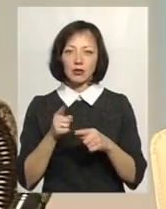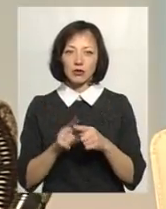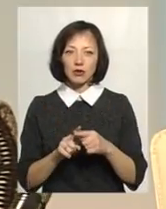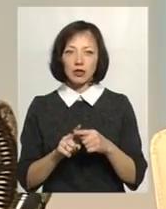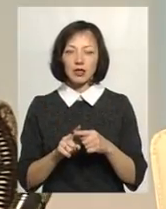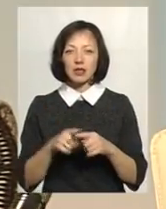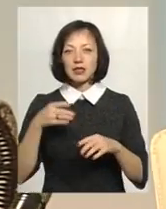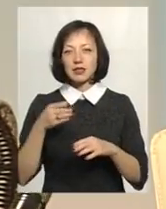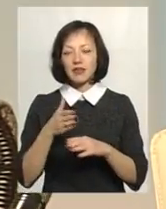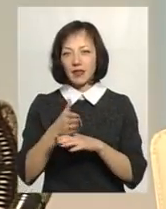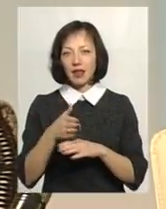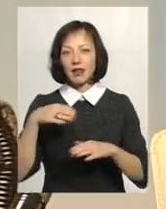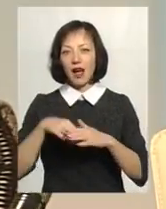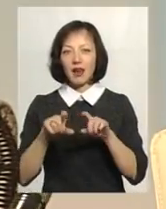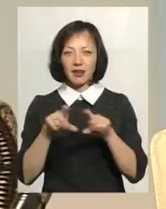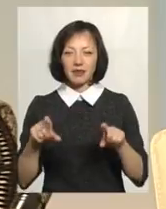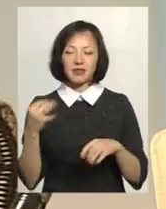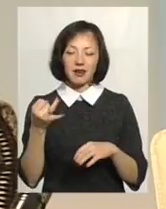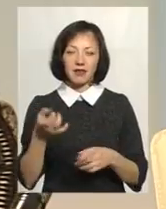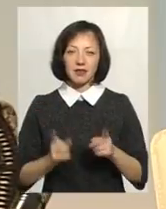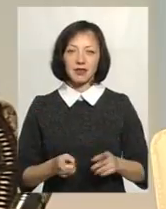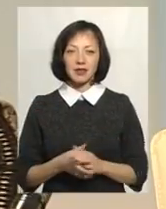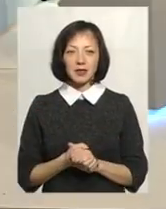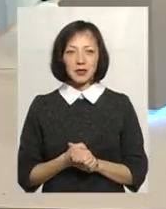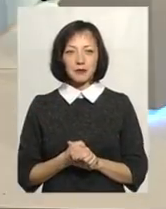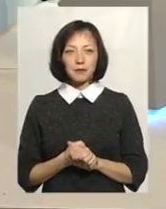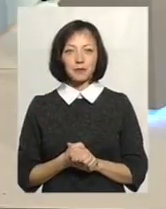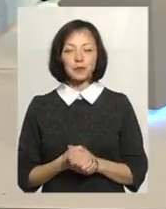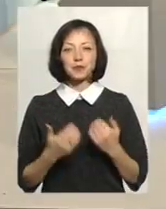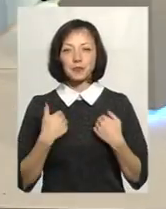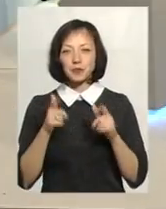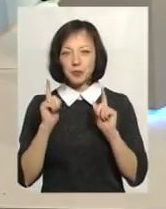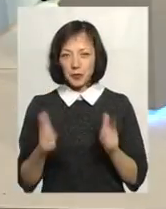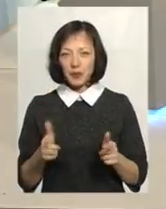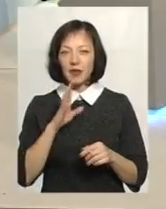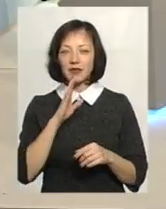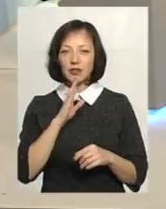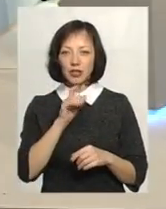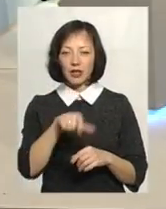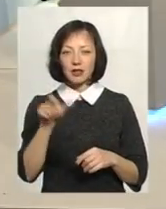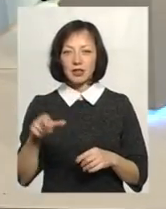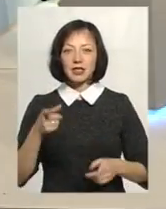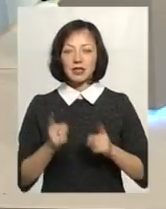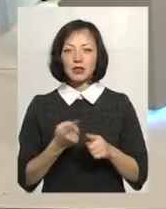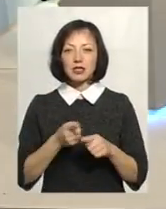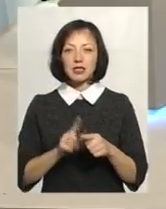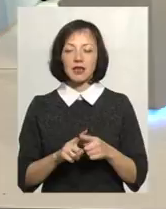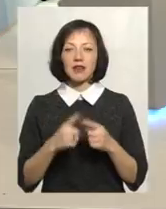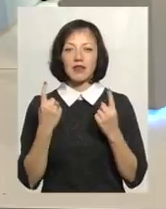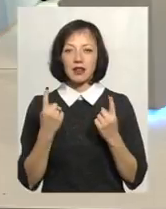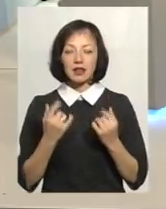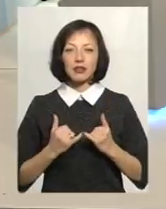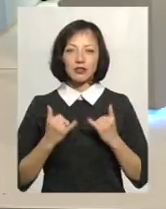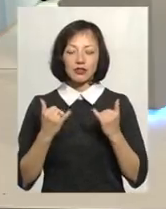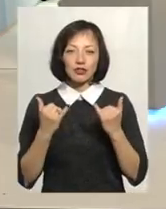завітайте в архів. Це цікаво, дійсно, і важливо. Анна? Я погоджую зі словами дівчаток. Дійсно, це є дуже велика